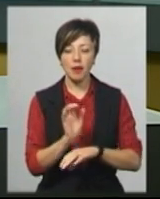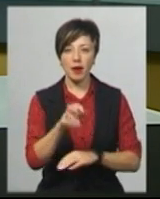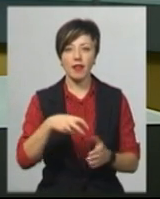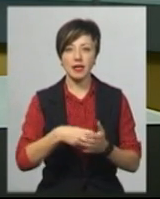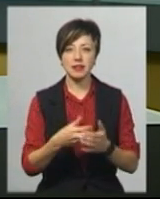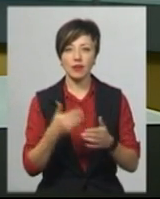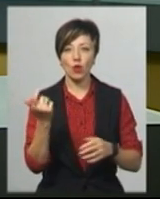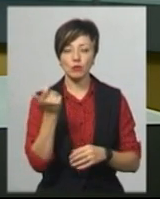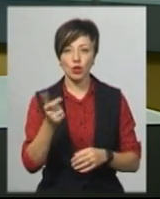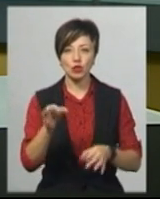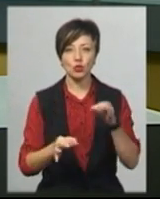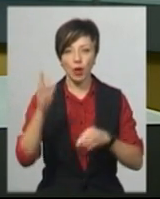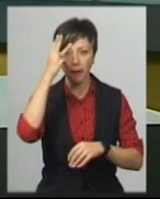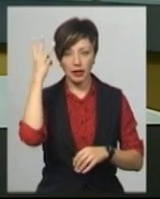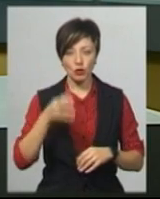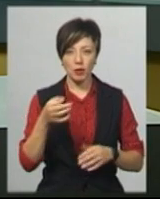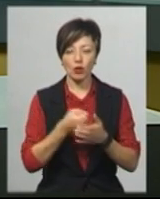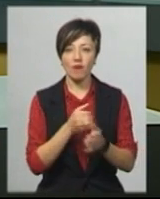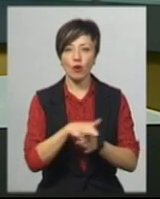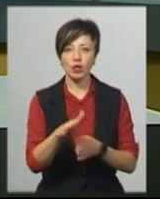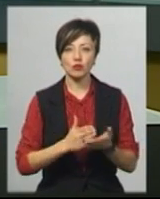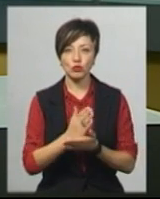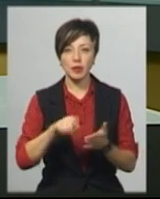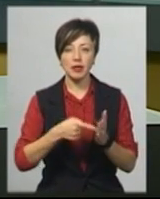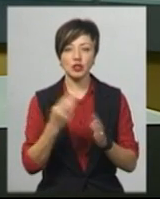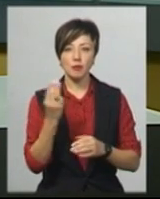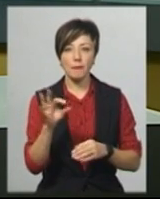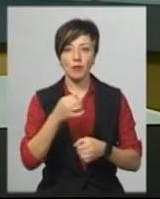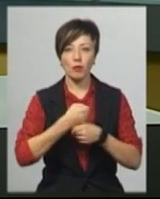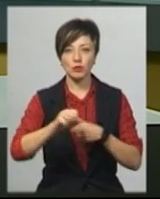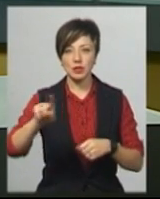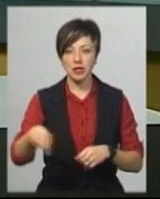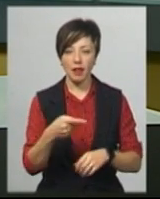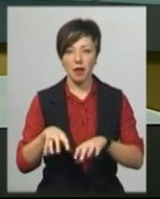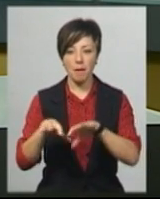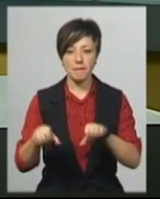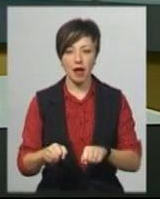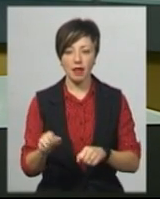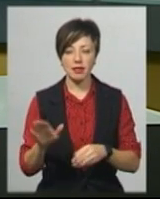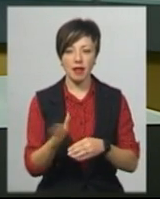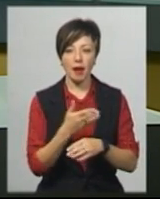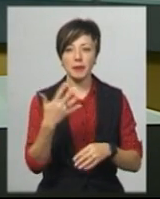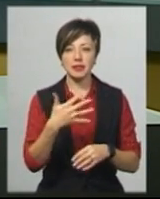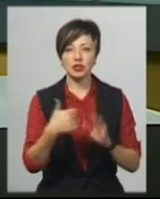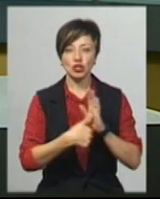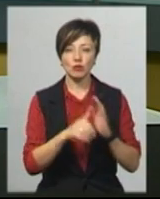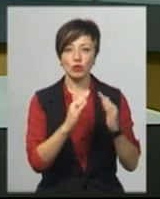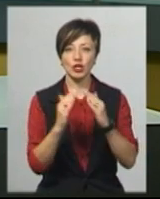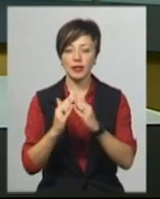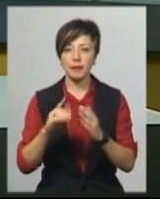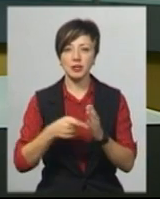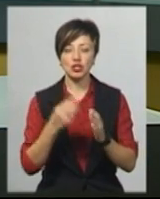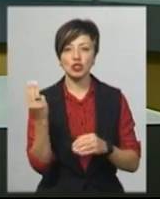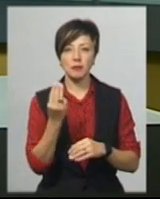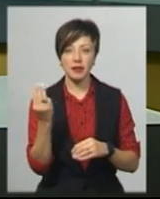Господарського суду Хмельницької області до виконавчої служби Шепетівки про примусове стягнення майна. Нагадаю, 56 будинків Шепетівки